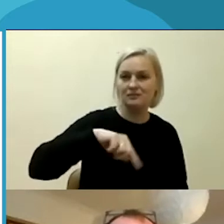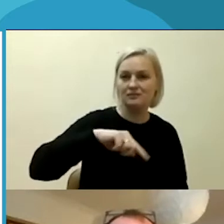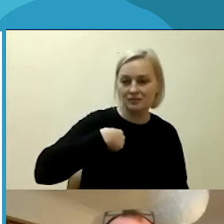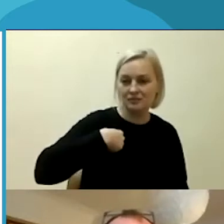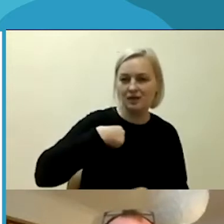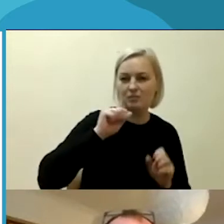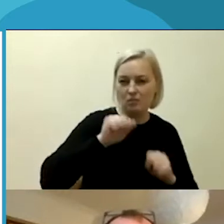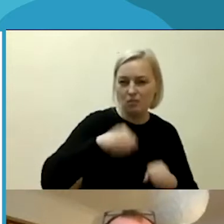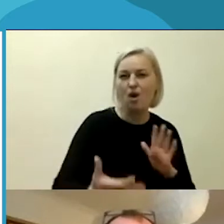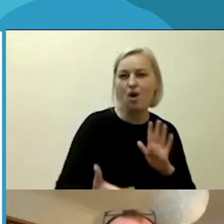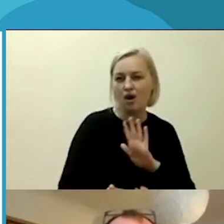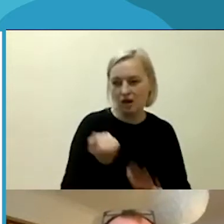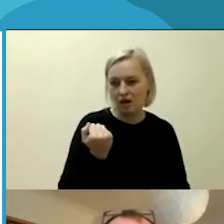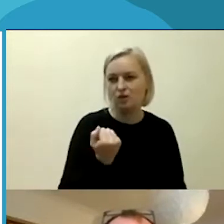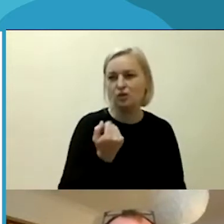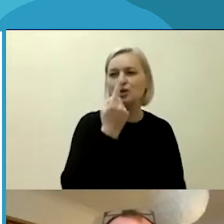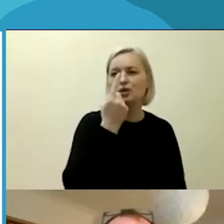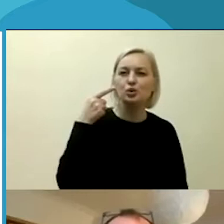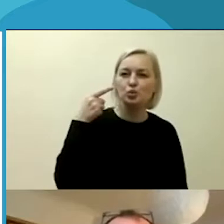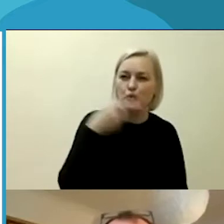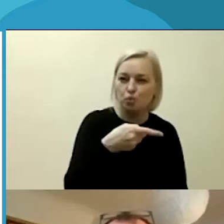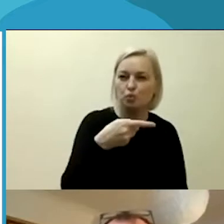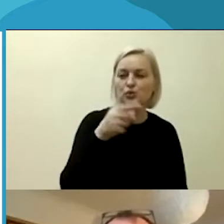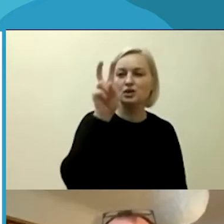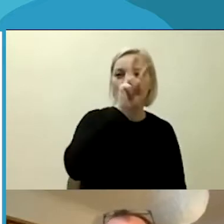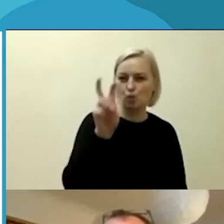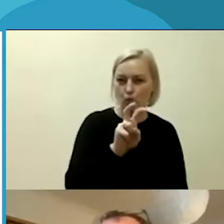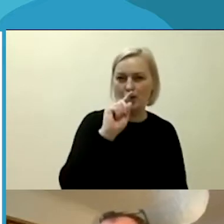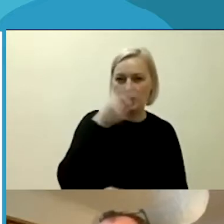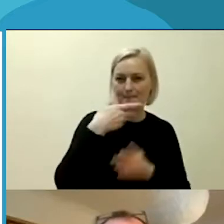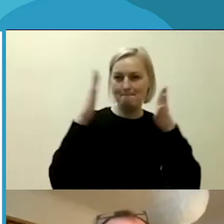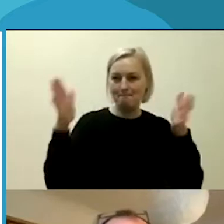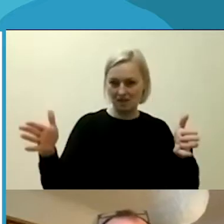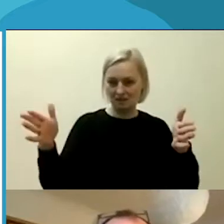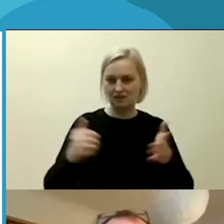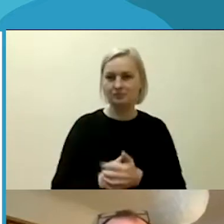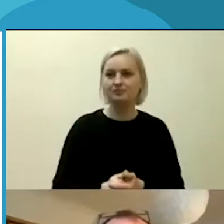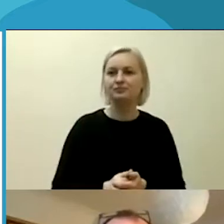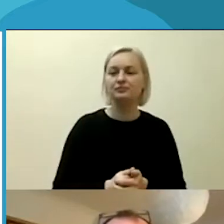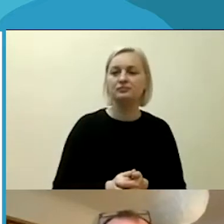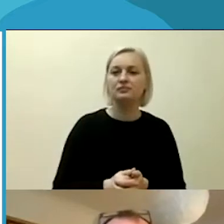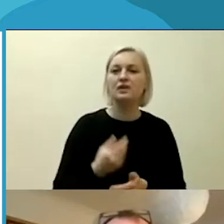dolerių per metus. Iš esmės, didžiausia kažtai yra susijęs su pačios sistemos